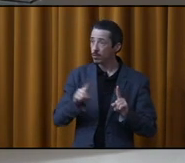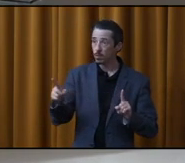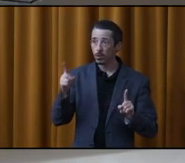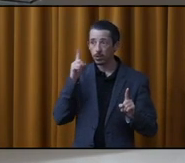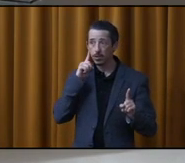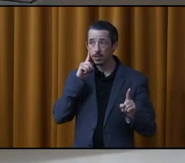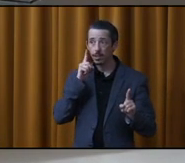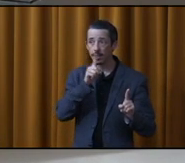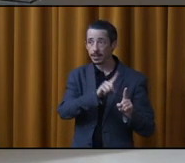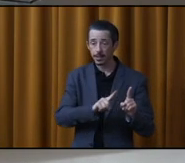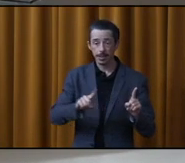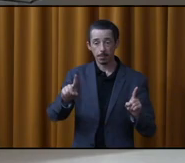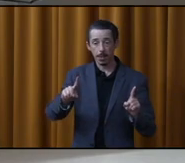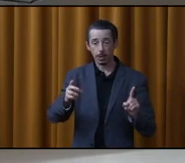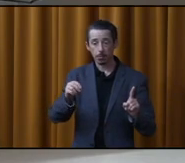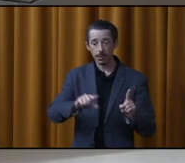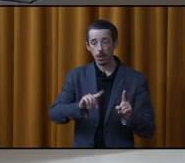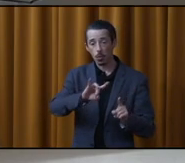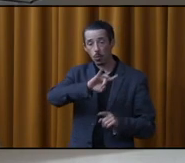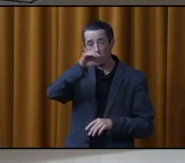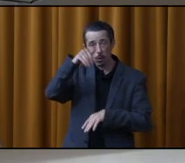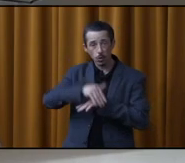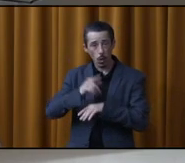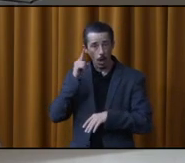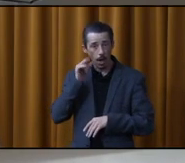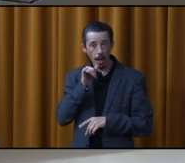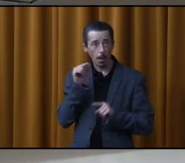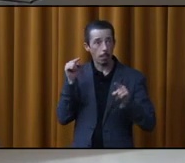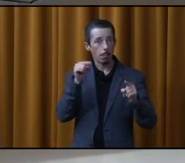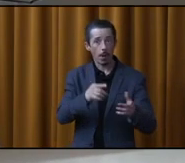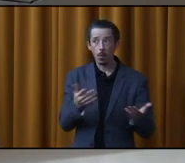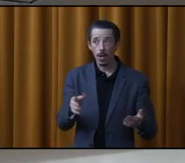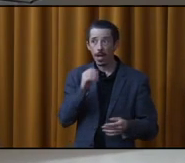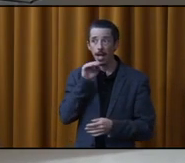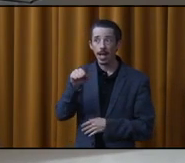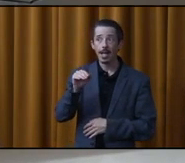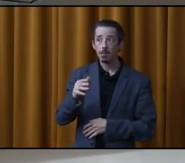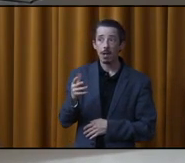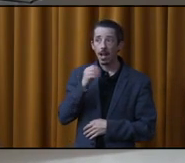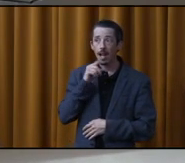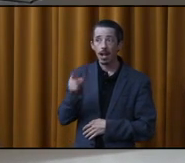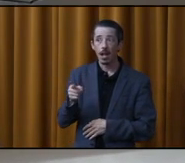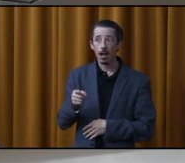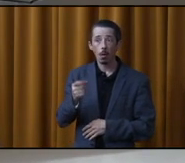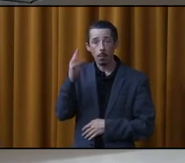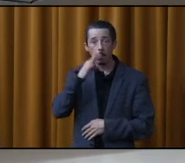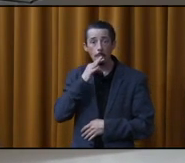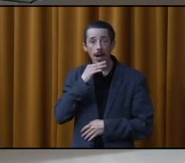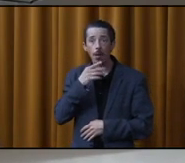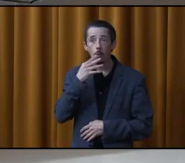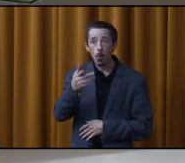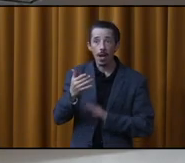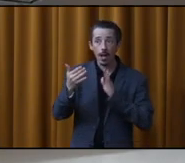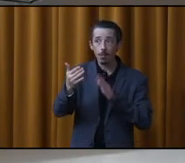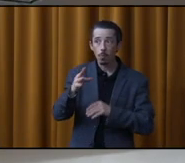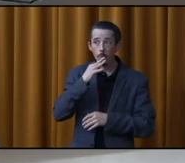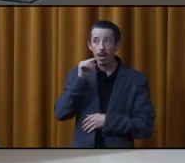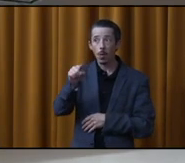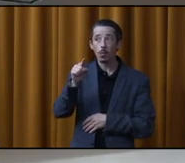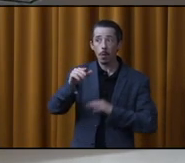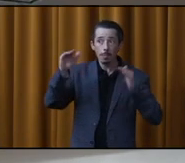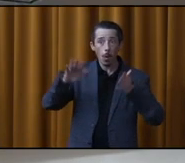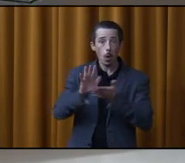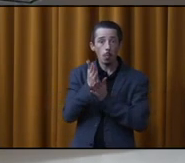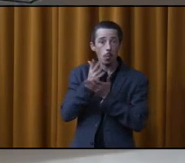Le dimanche midi, à la 8 h le soir, quand je me présente au bar et que je lui parle et qu ne comprend pas que je suis devant lui et qu dit « Il